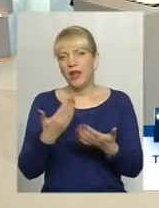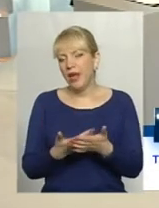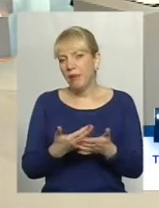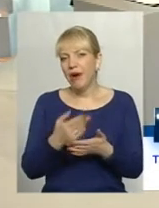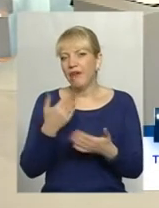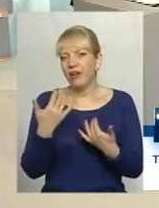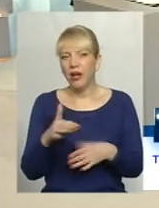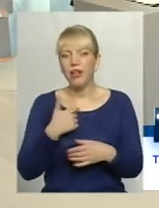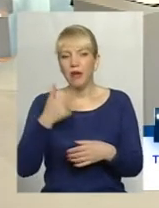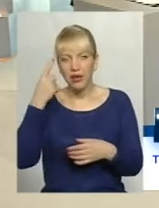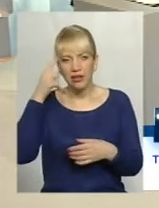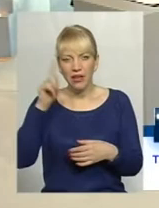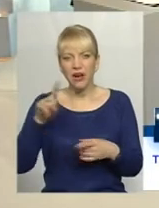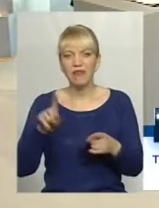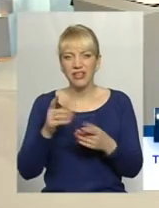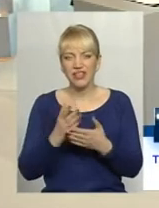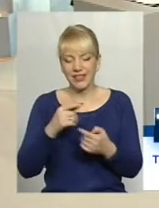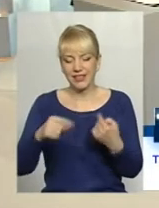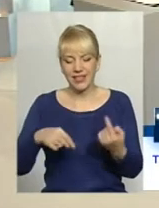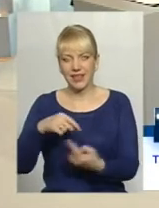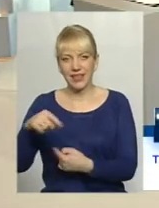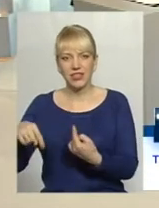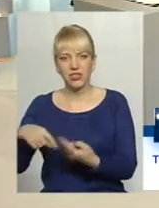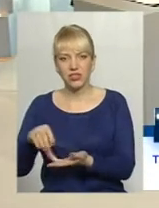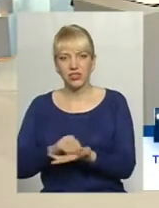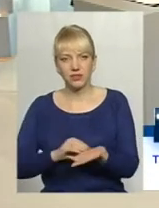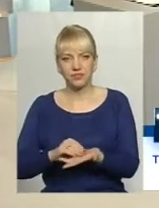ну, хоч ми знаємо, що має циклічність, так, сам цей